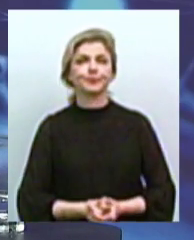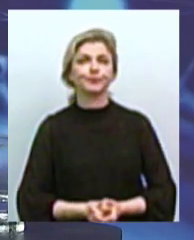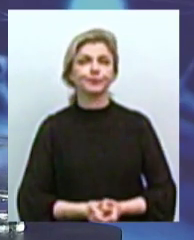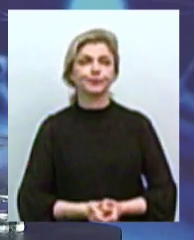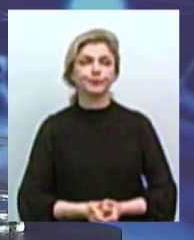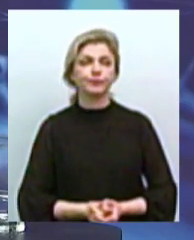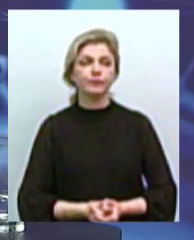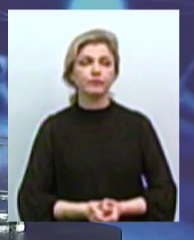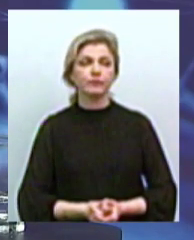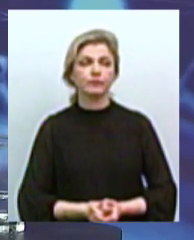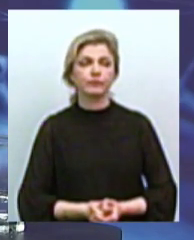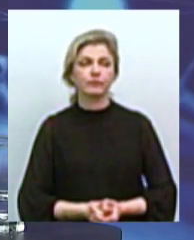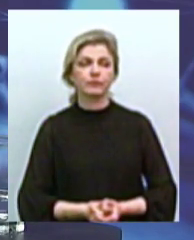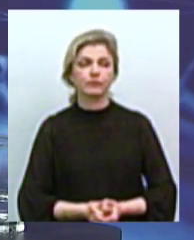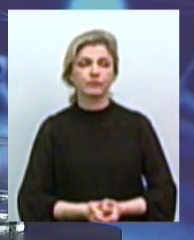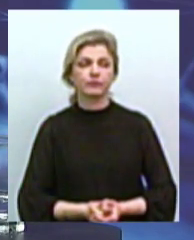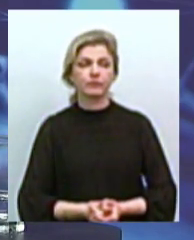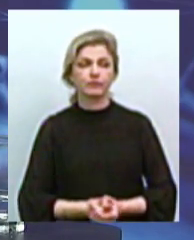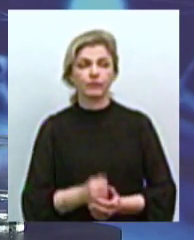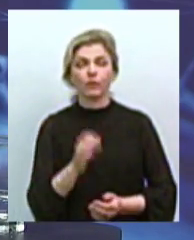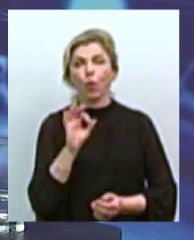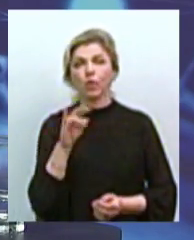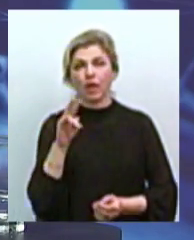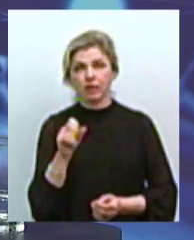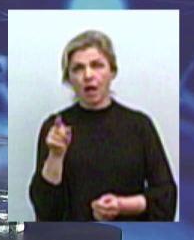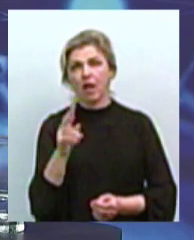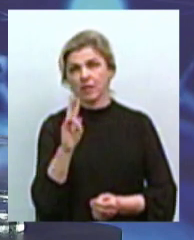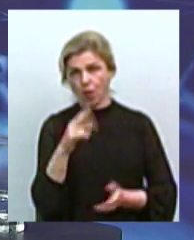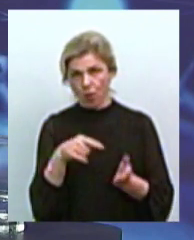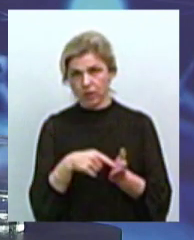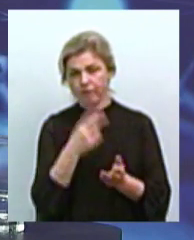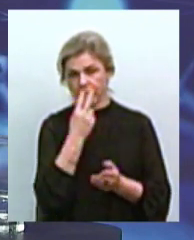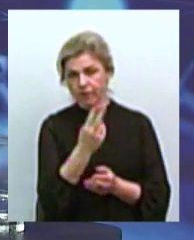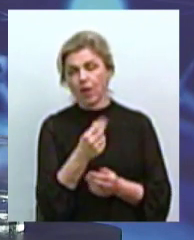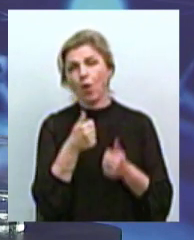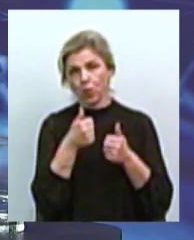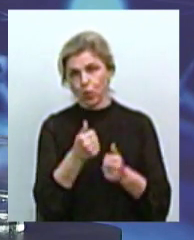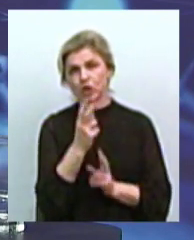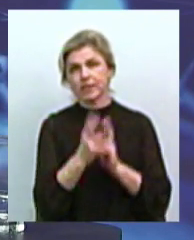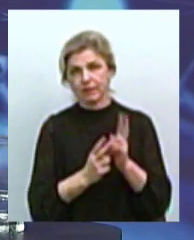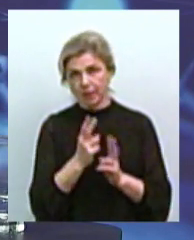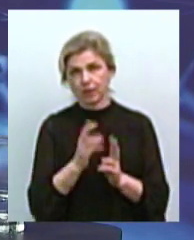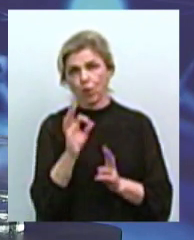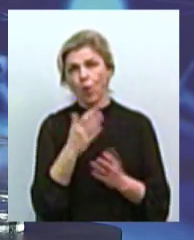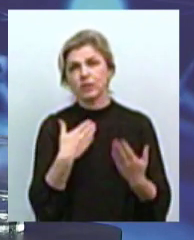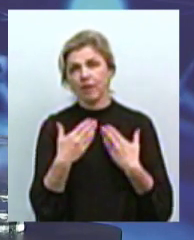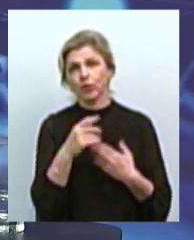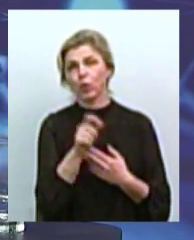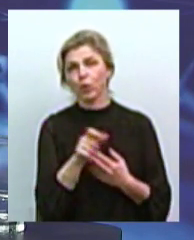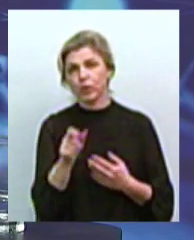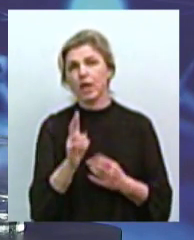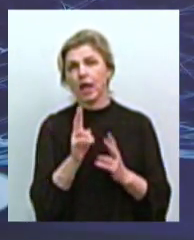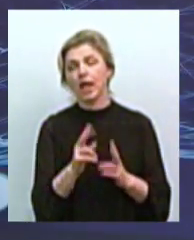Олена Сушко зазначила, що в Миколаєві спостерігаються позитивні зміни щодо ставлення людей до